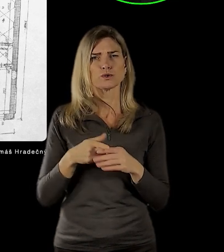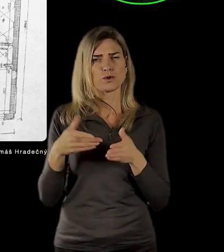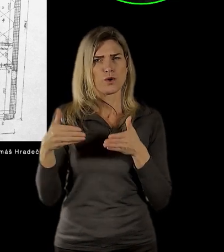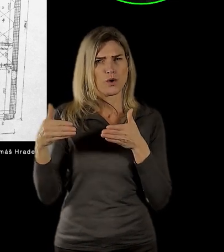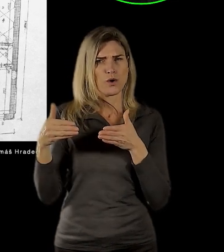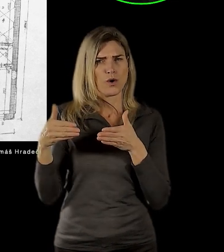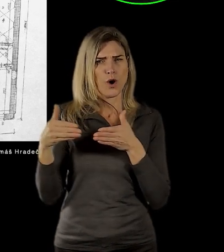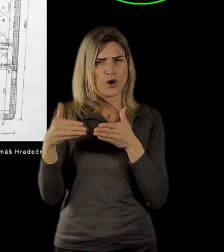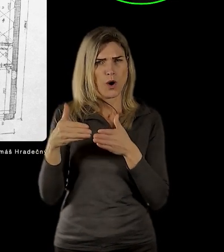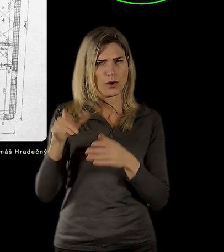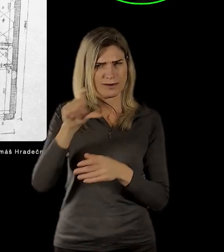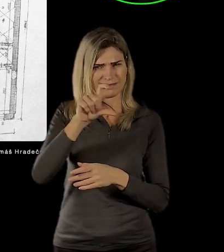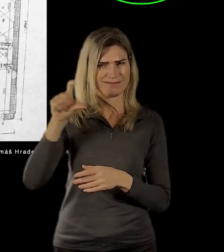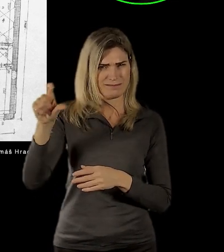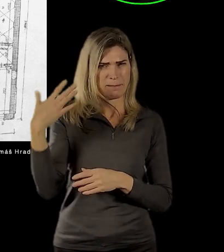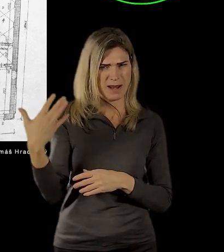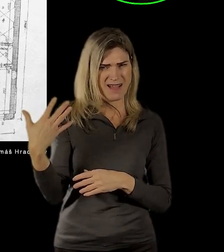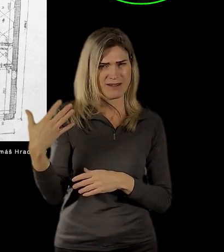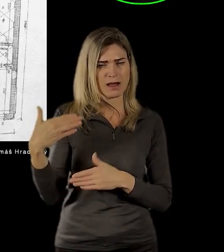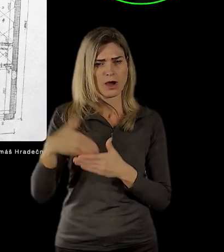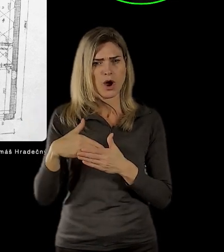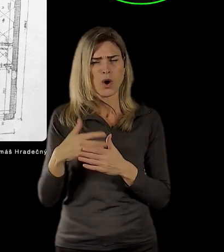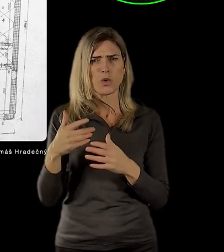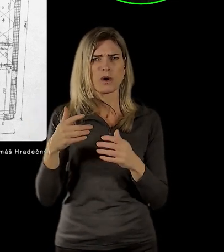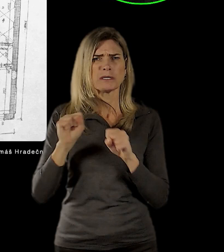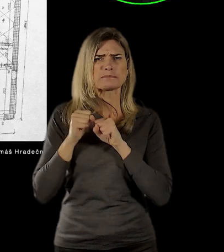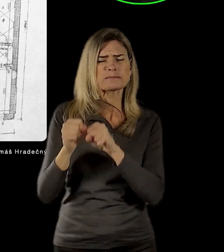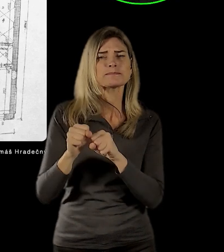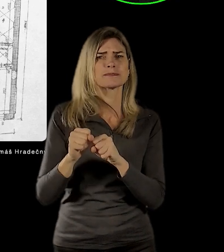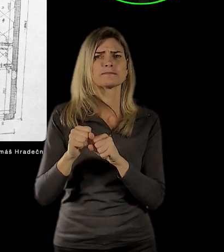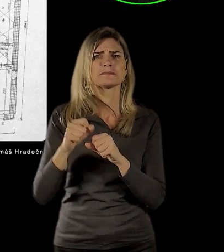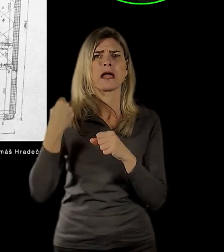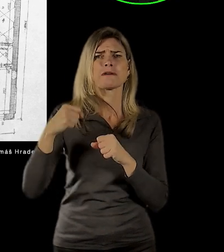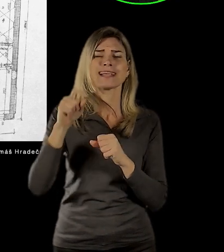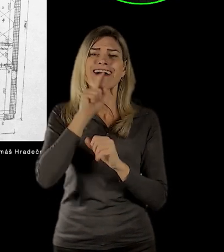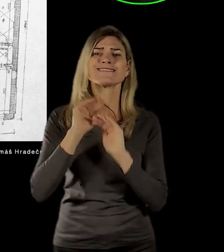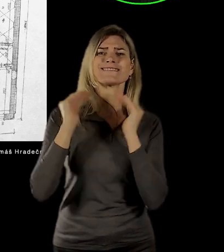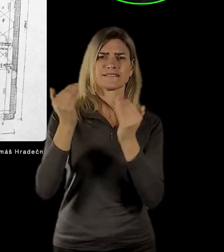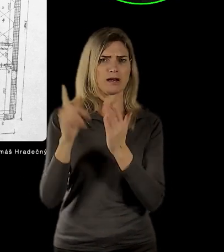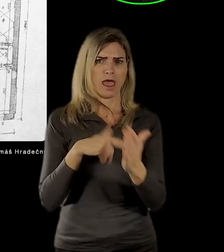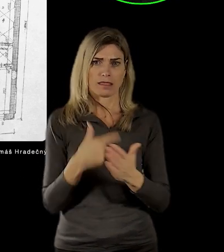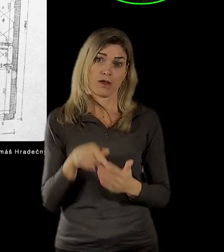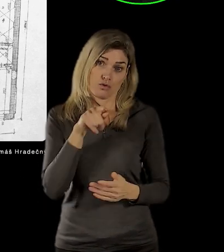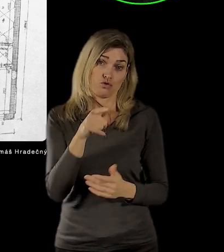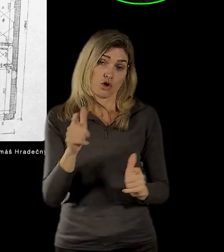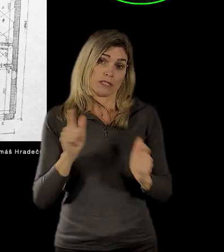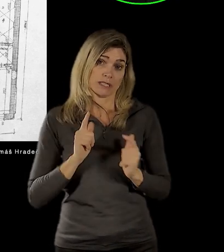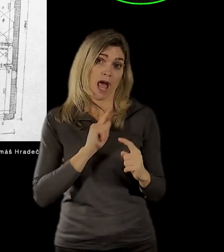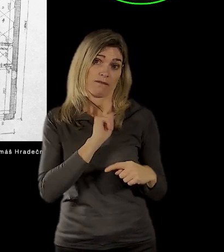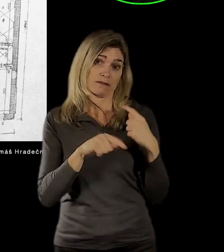je zřejmě dost oprískaný, tak tenhle ten stav odpovídá, řekněme,